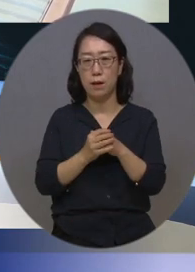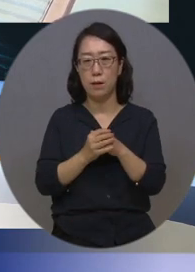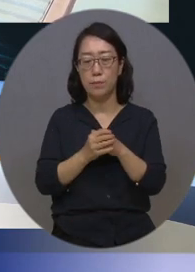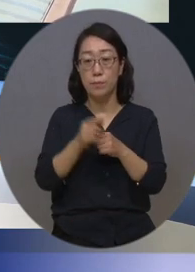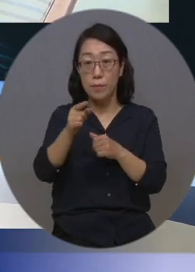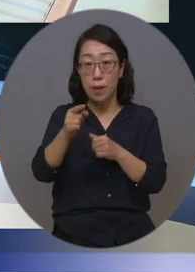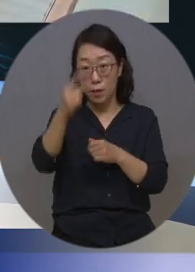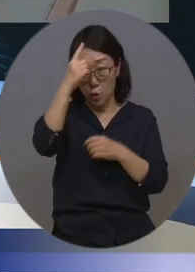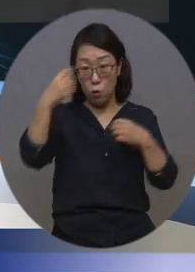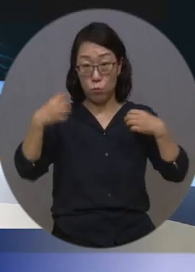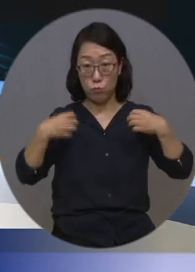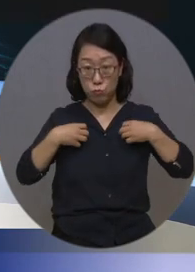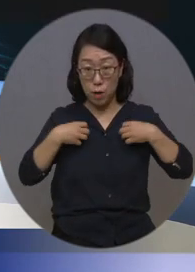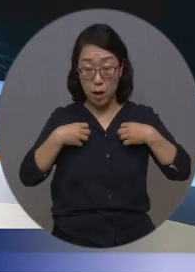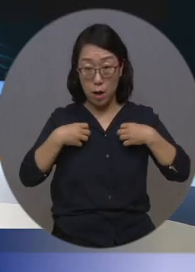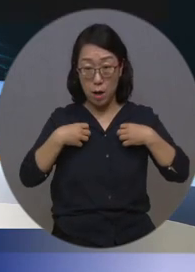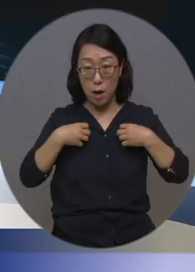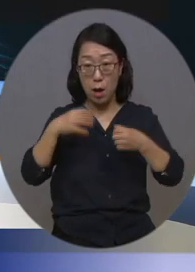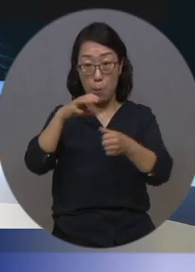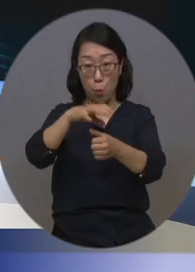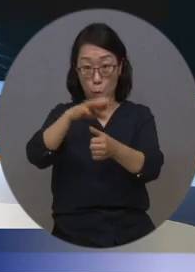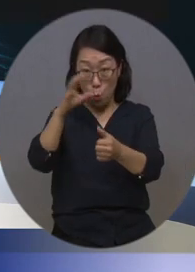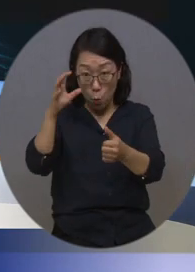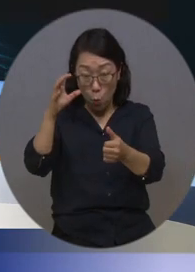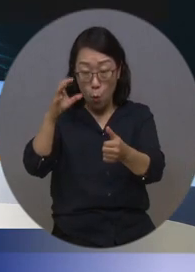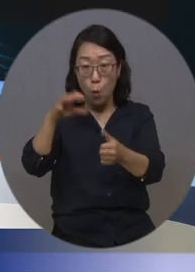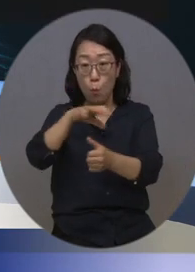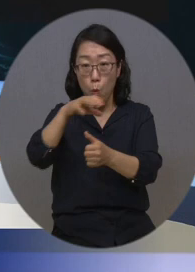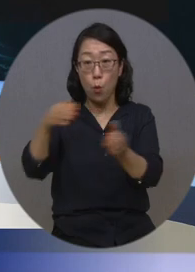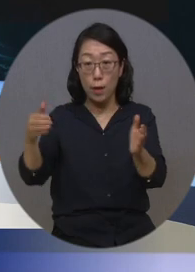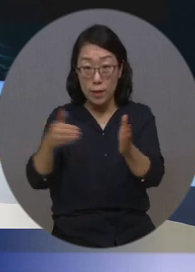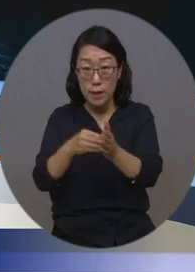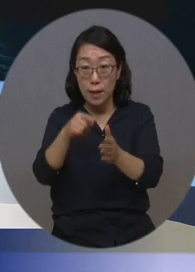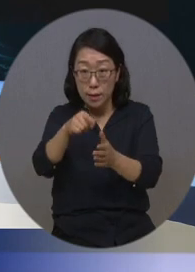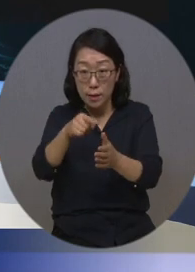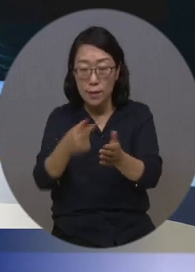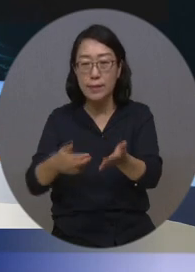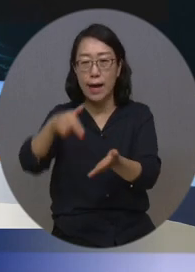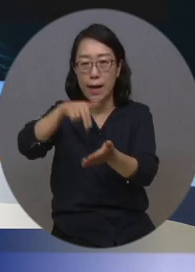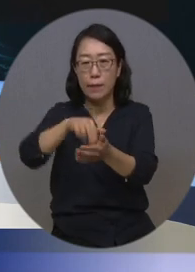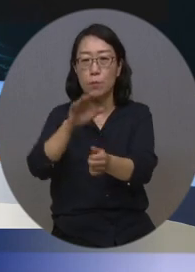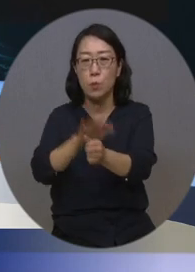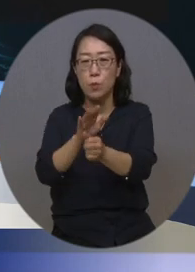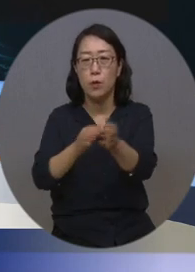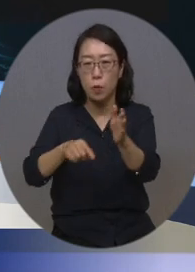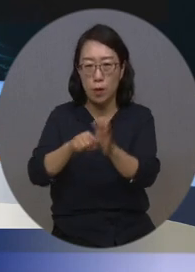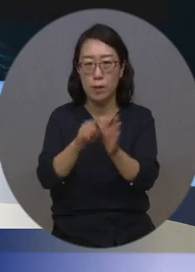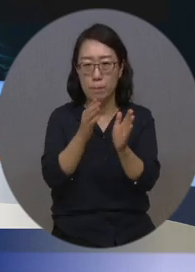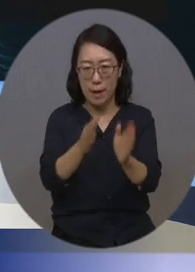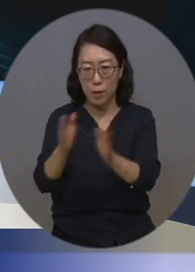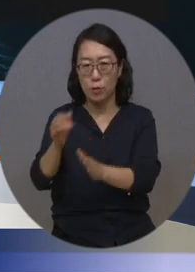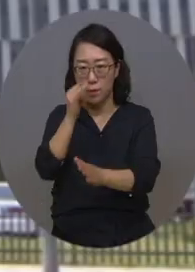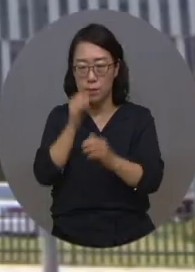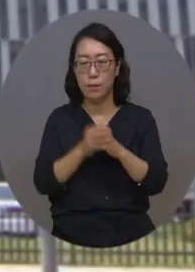이에 정부가 보호종류 아동의 실질적인 자립을 돕기 위한 다각도의 대책을 마련했습니다.